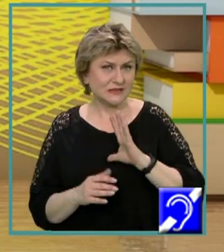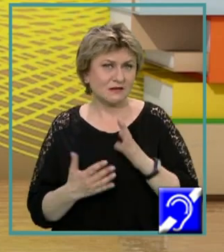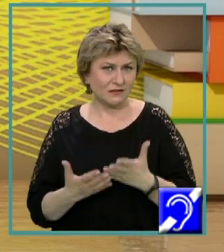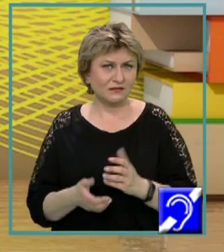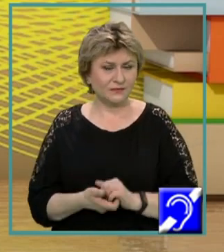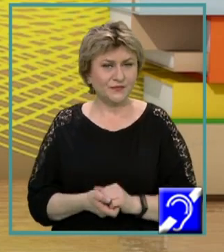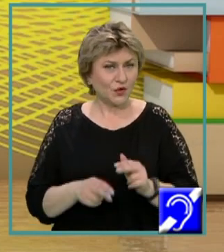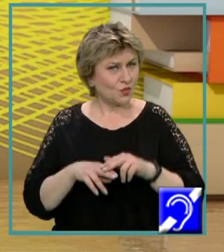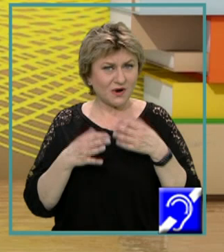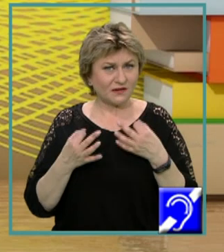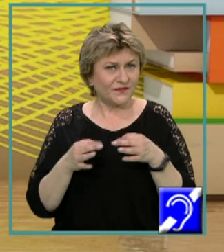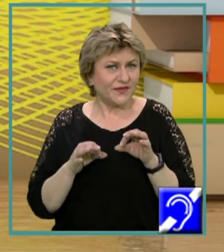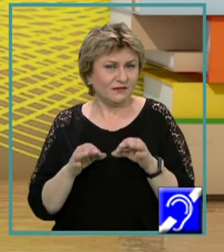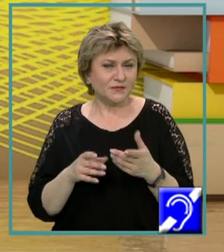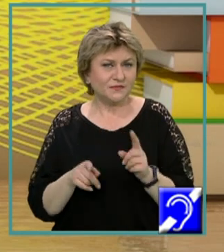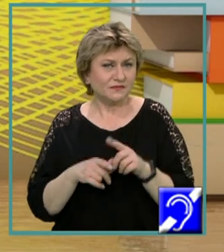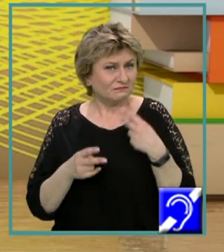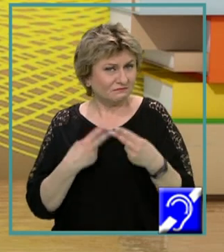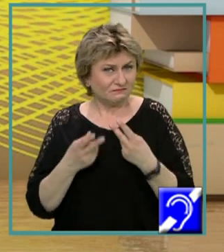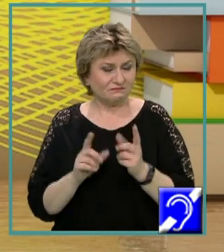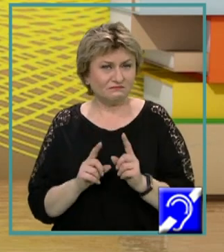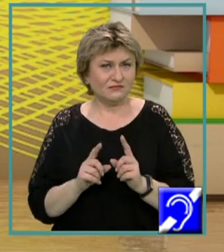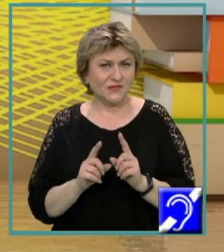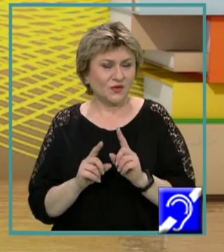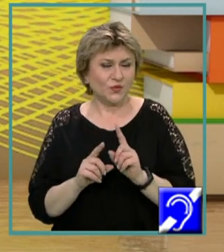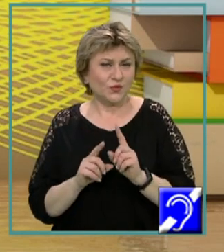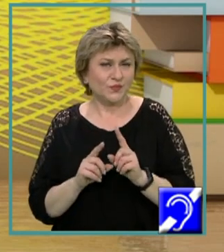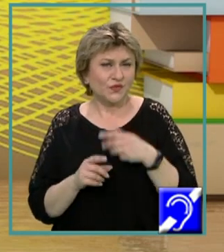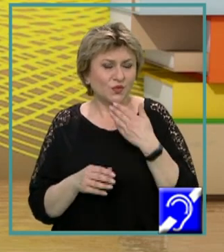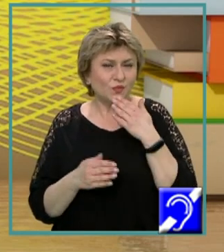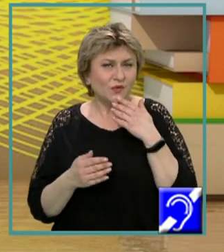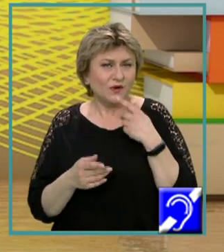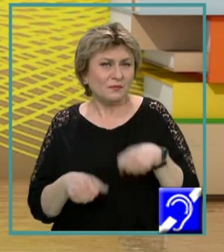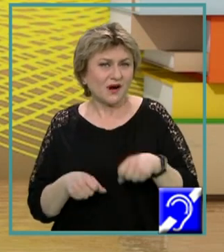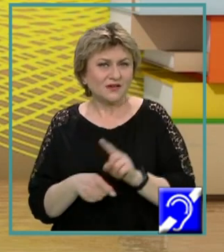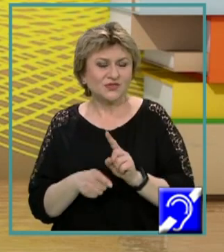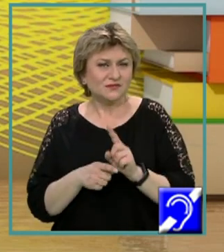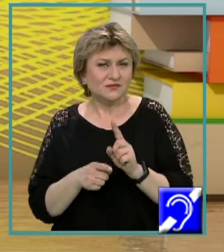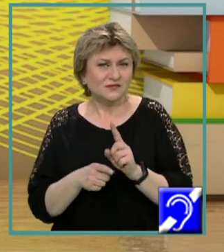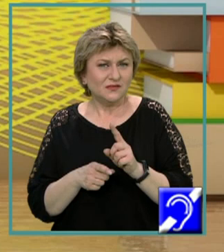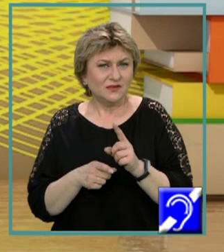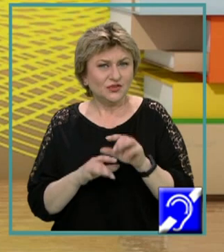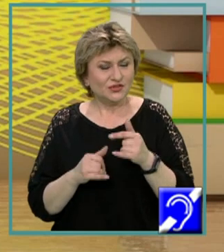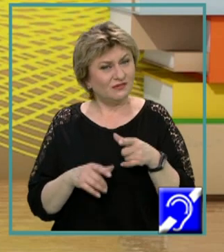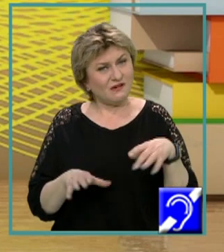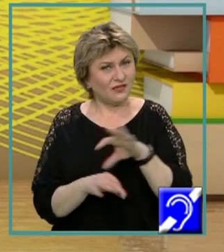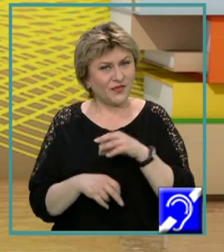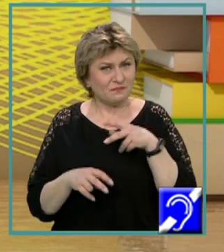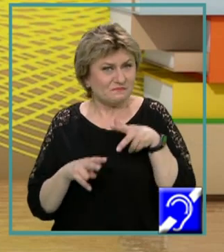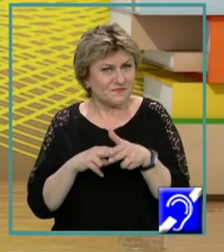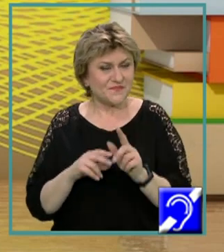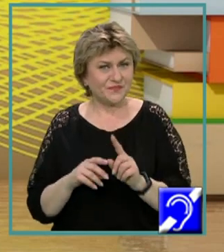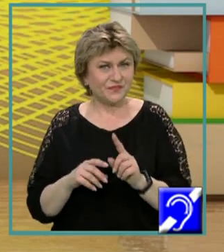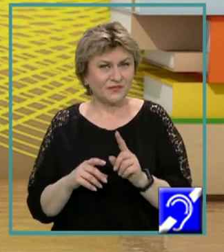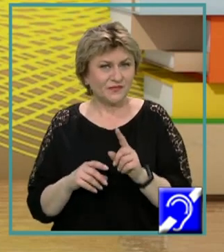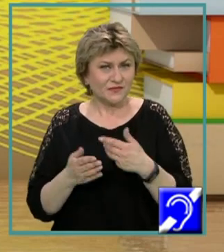cum ar fi utilizarea variabilor neinițializate, în timp ce alte limbaje mai restrictive semnalează